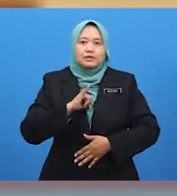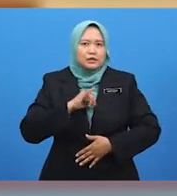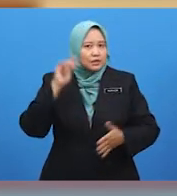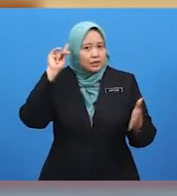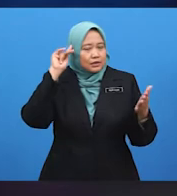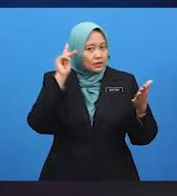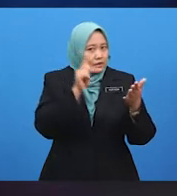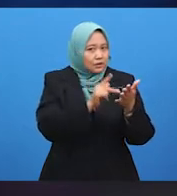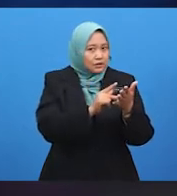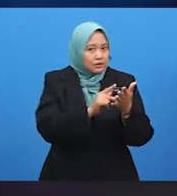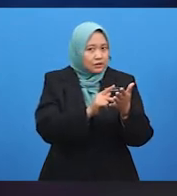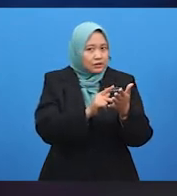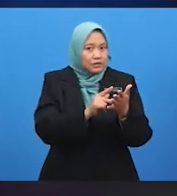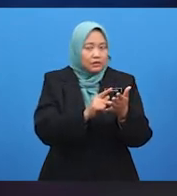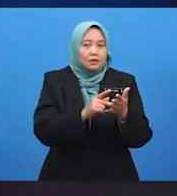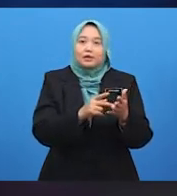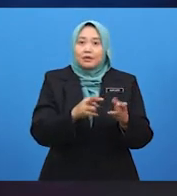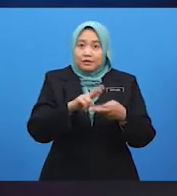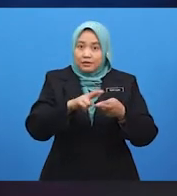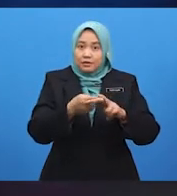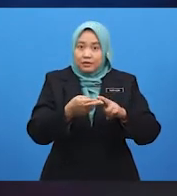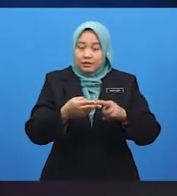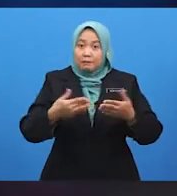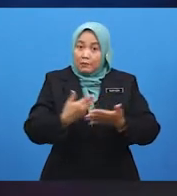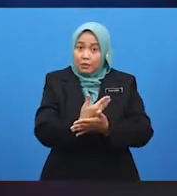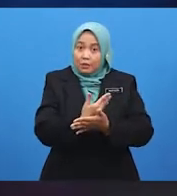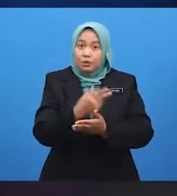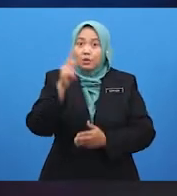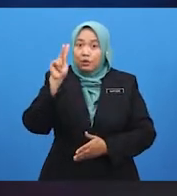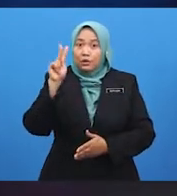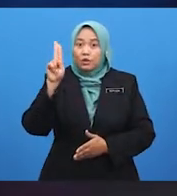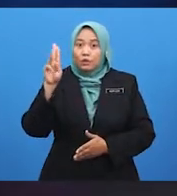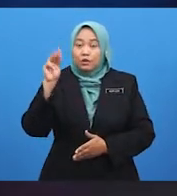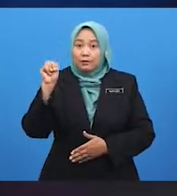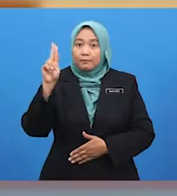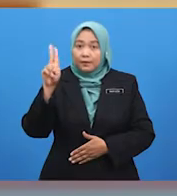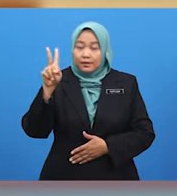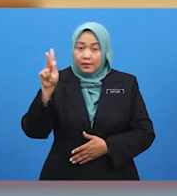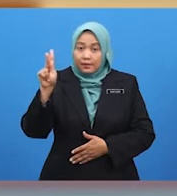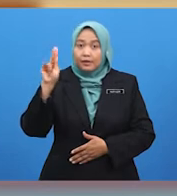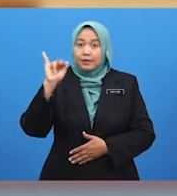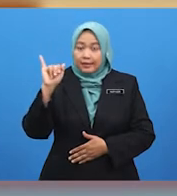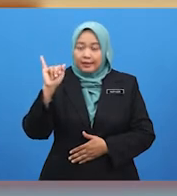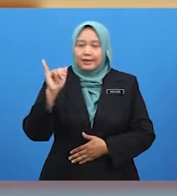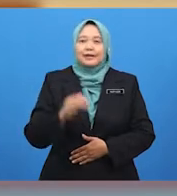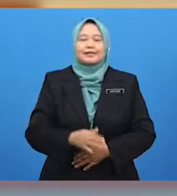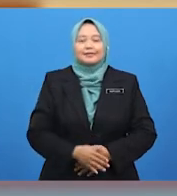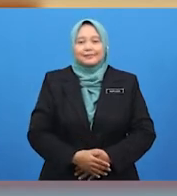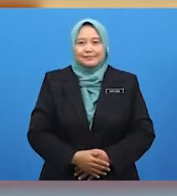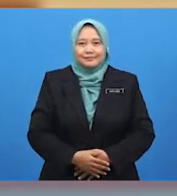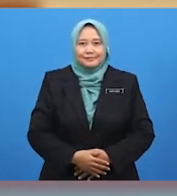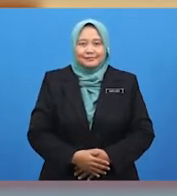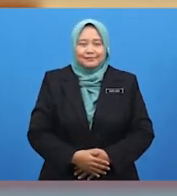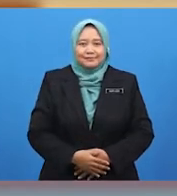baru iaitu Kumki yang bersedia untuk mengikuti pengajaran dan pembelajaran